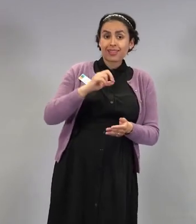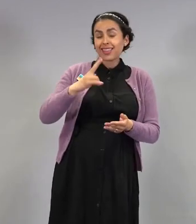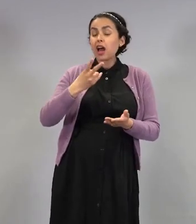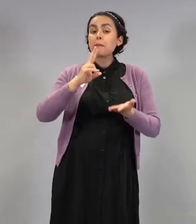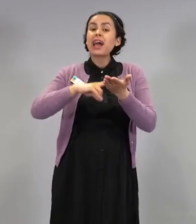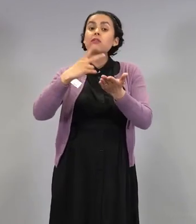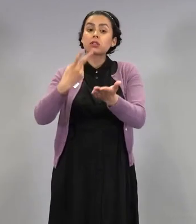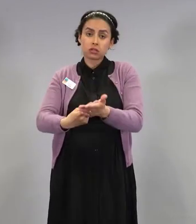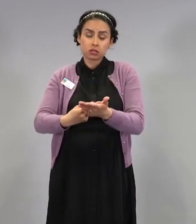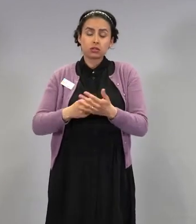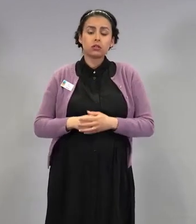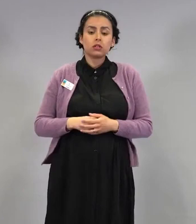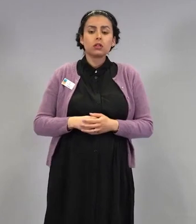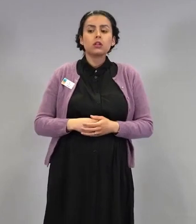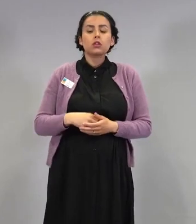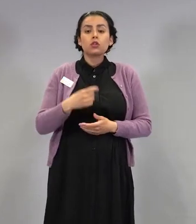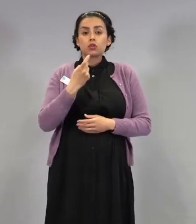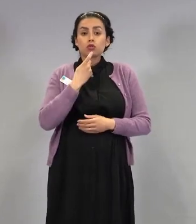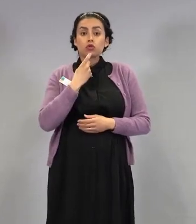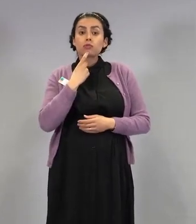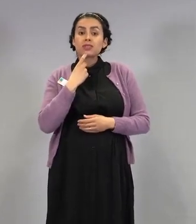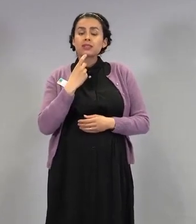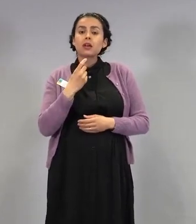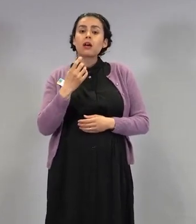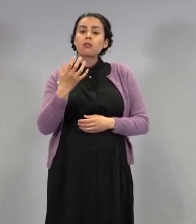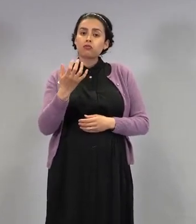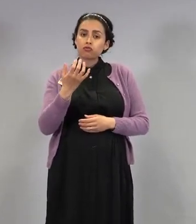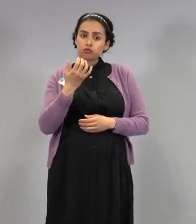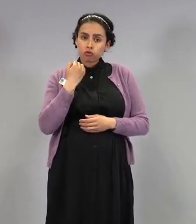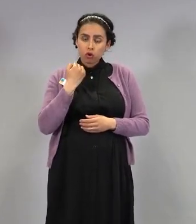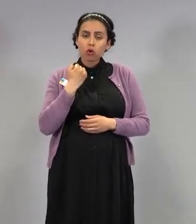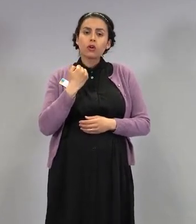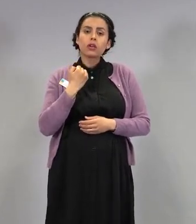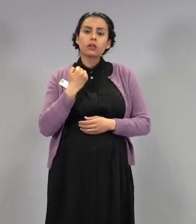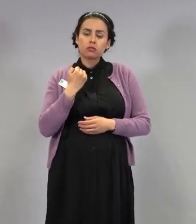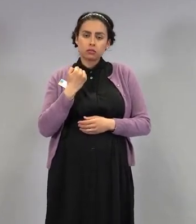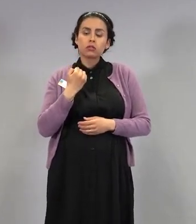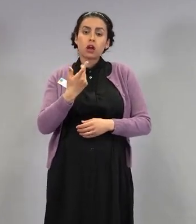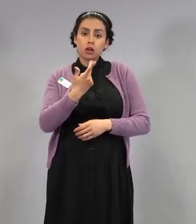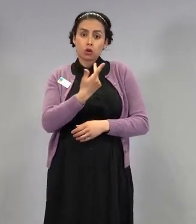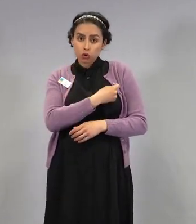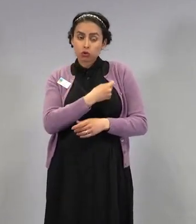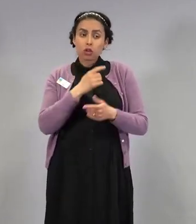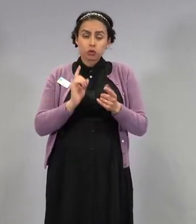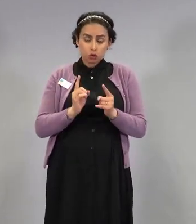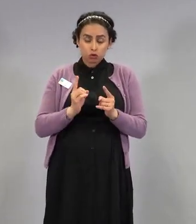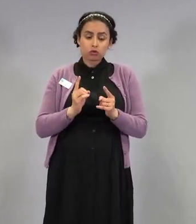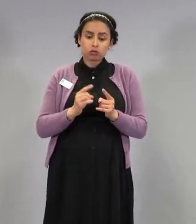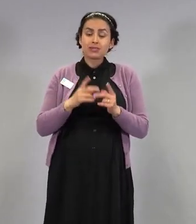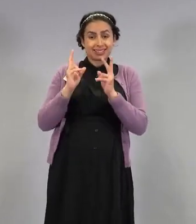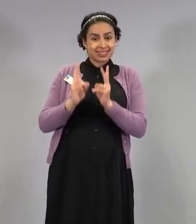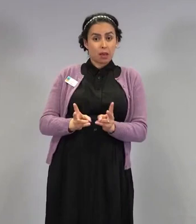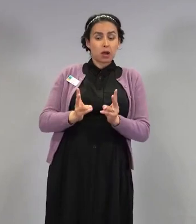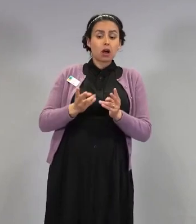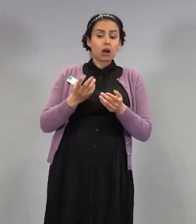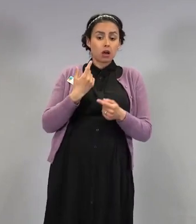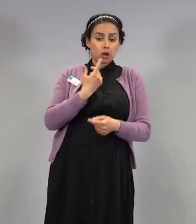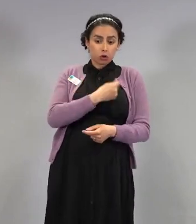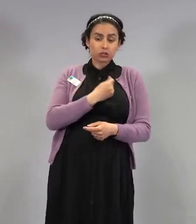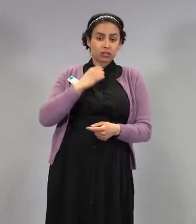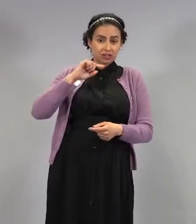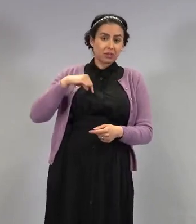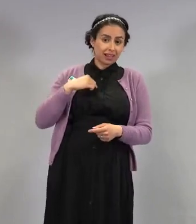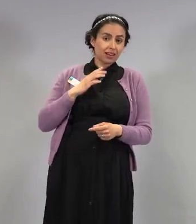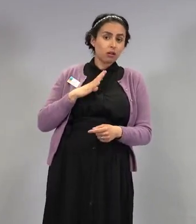Sen voi saada Suomessa silloin, jos on kysymys sellaisesta rokotteesta, mitä meillä on. Ja nyt maailmallahan on